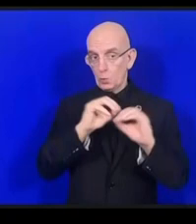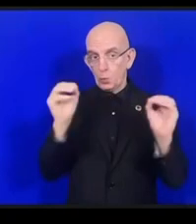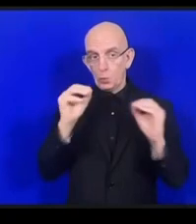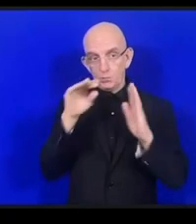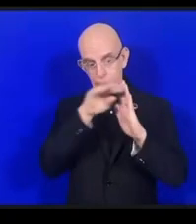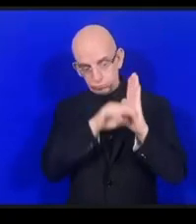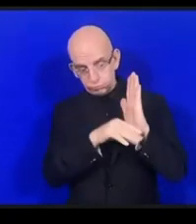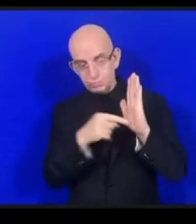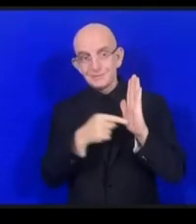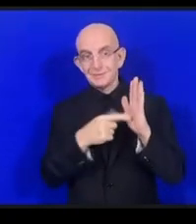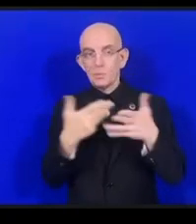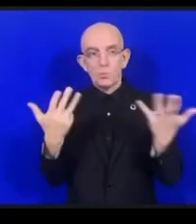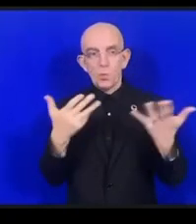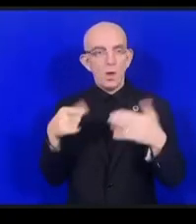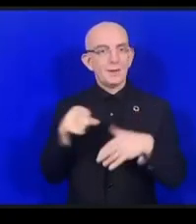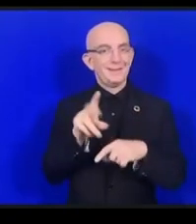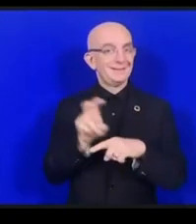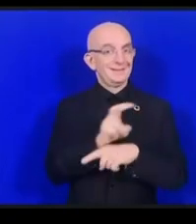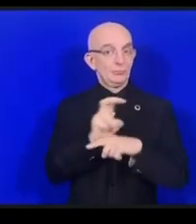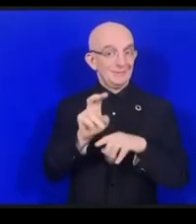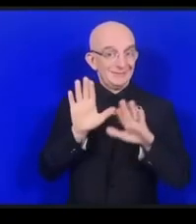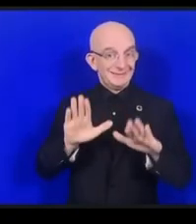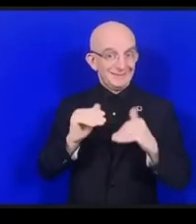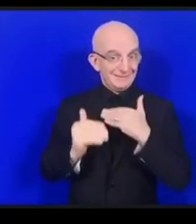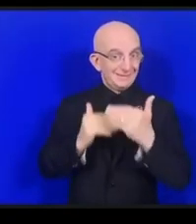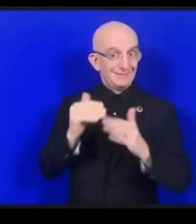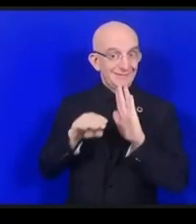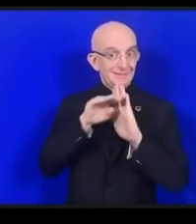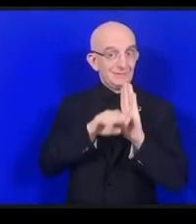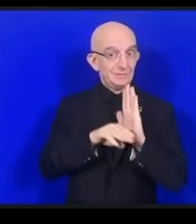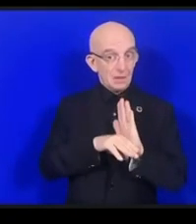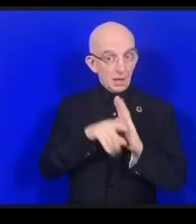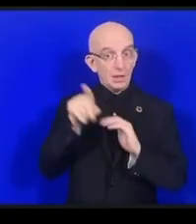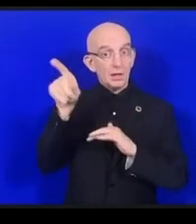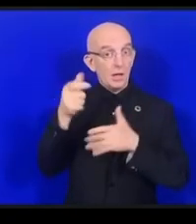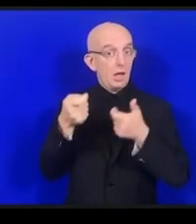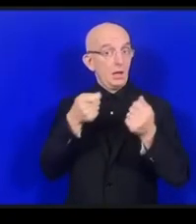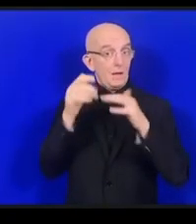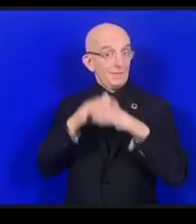デバイスとかネットワークアプリケーションなどを購入するとき